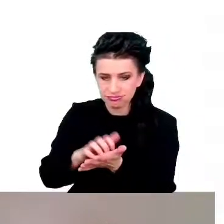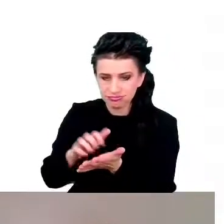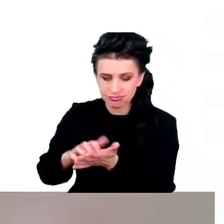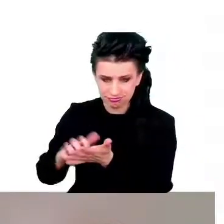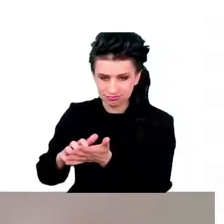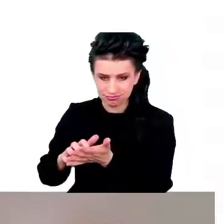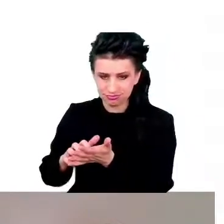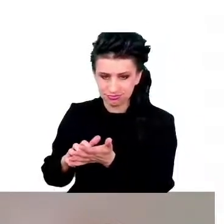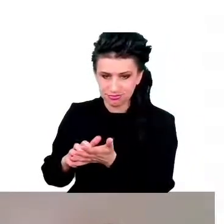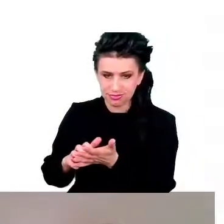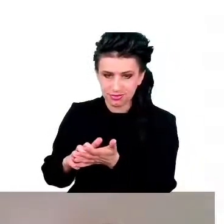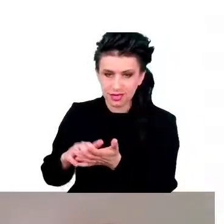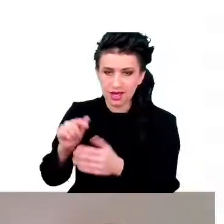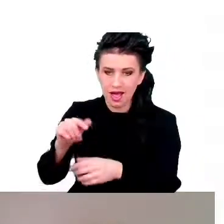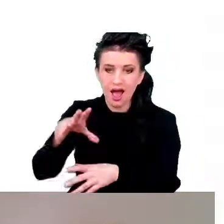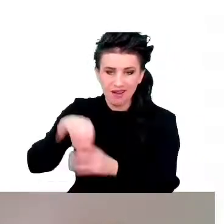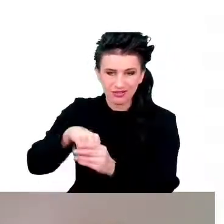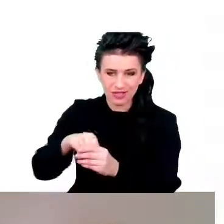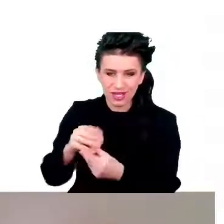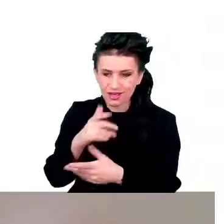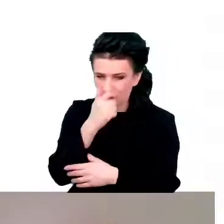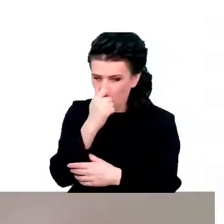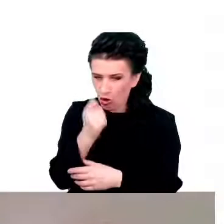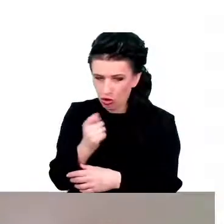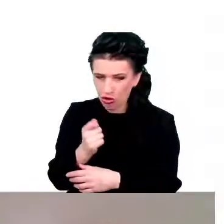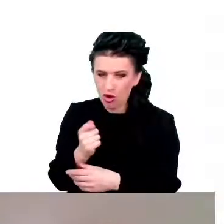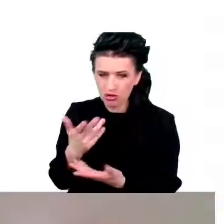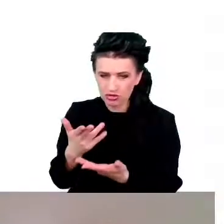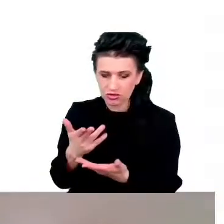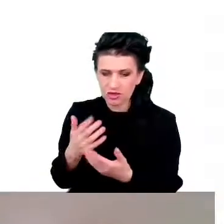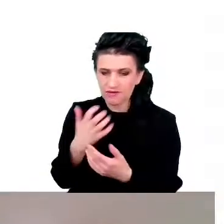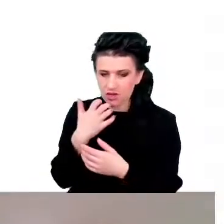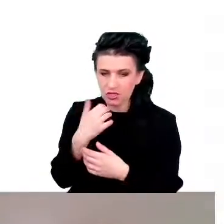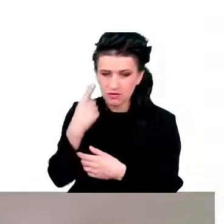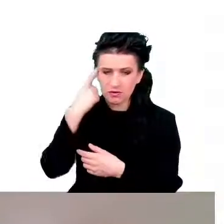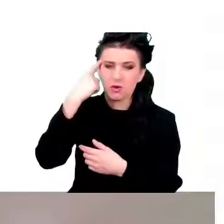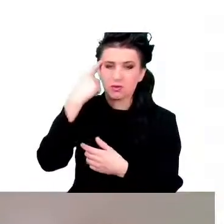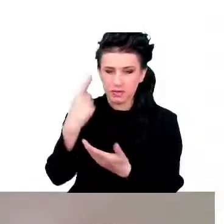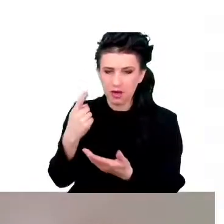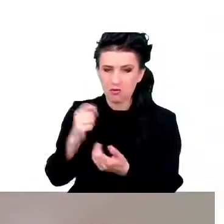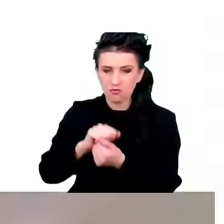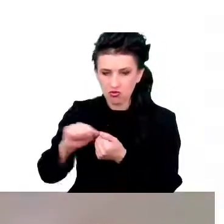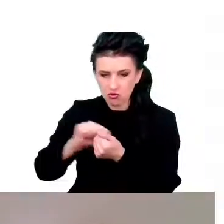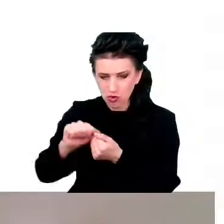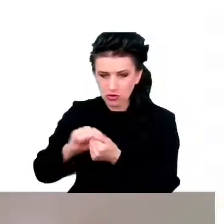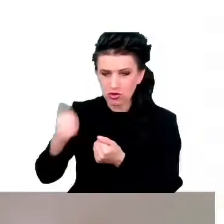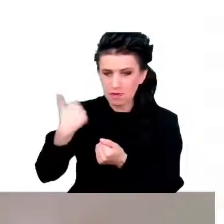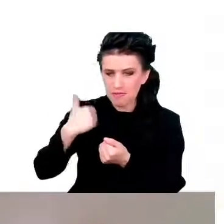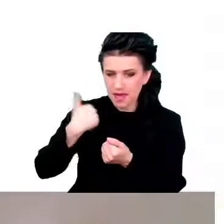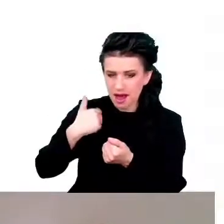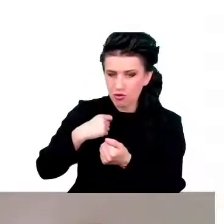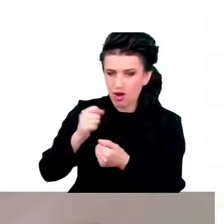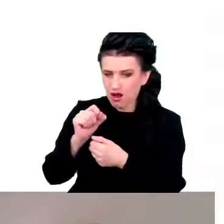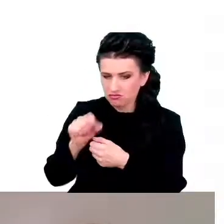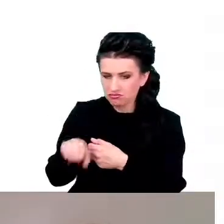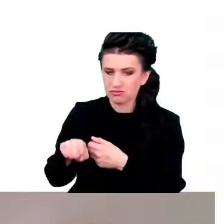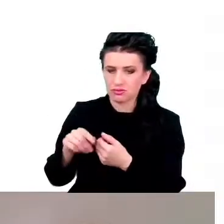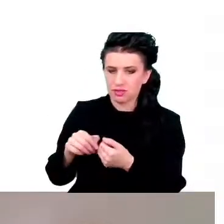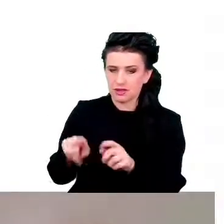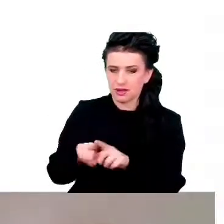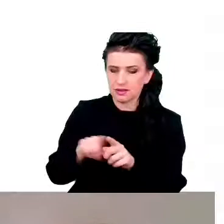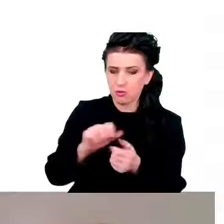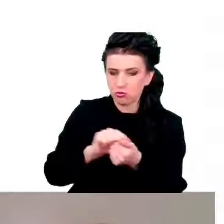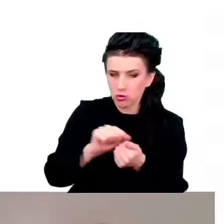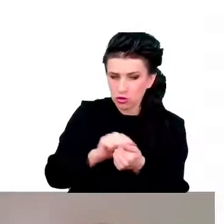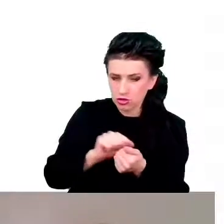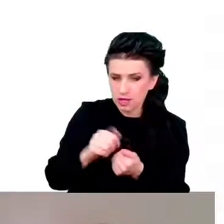pełne są tych śmieci, o których wcześniej wspominałem, tych uszkodzonych białek, uszkodzonych mitochondriów, z